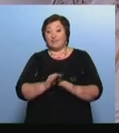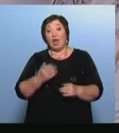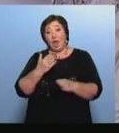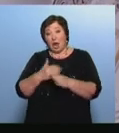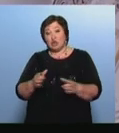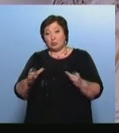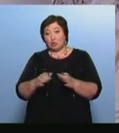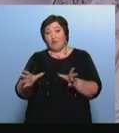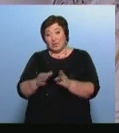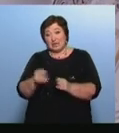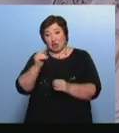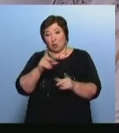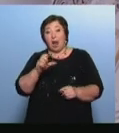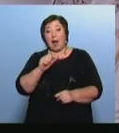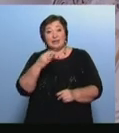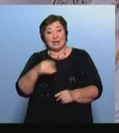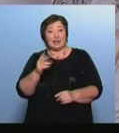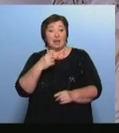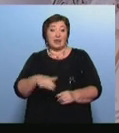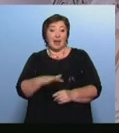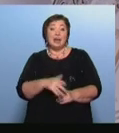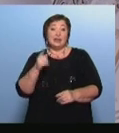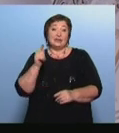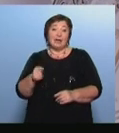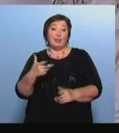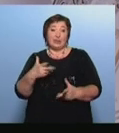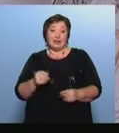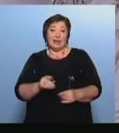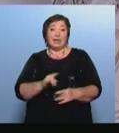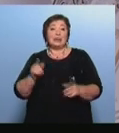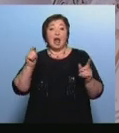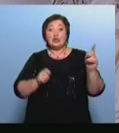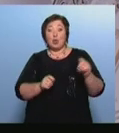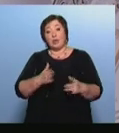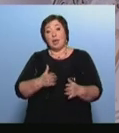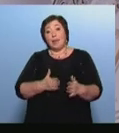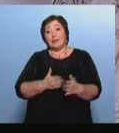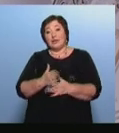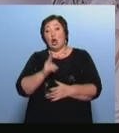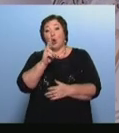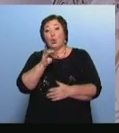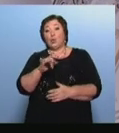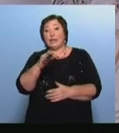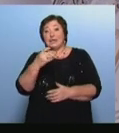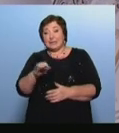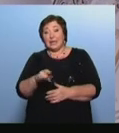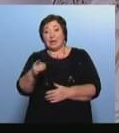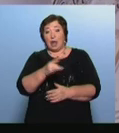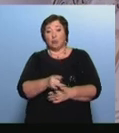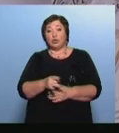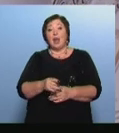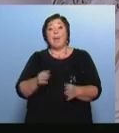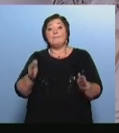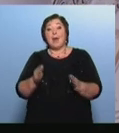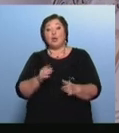прошли вместе со школьниками Алтайского края Когда находились на слете Они посетили Курьинский район и Курью, родину Калашникова